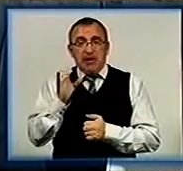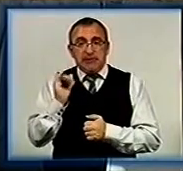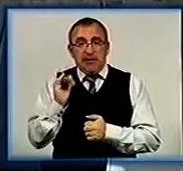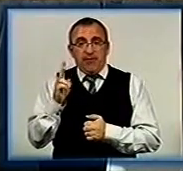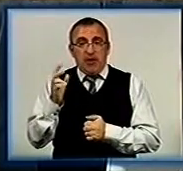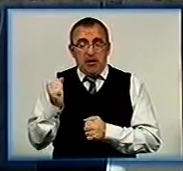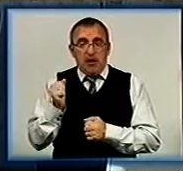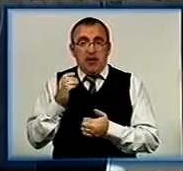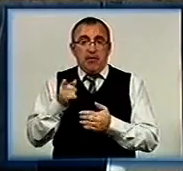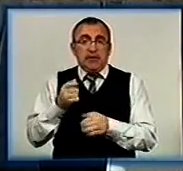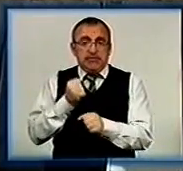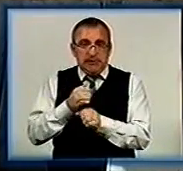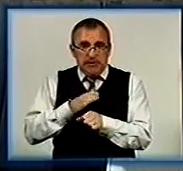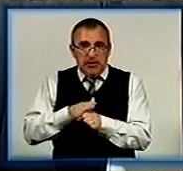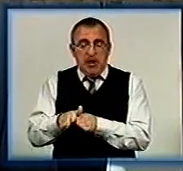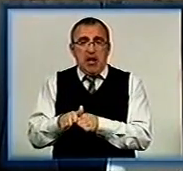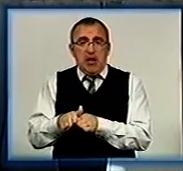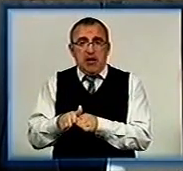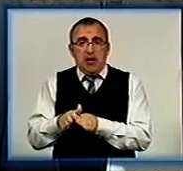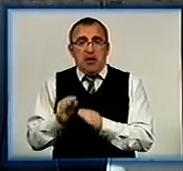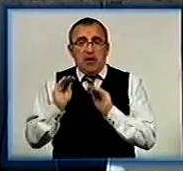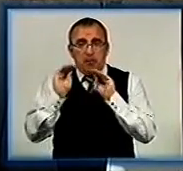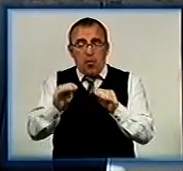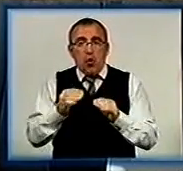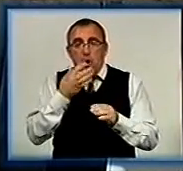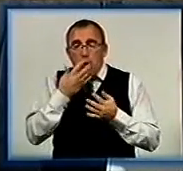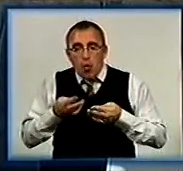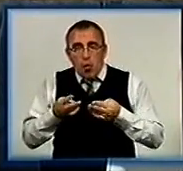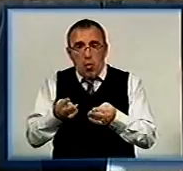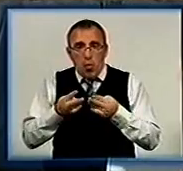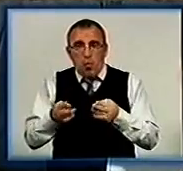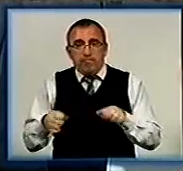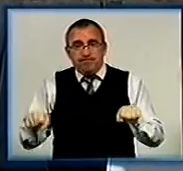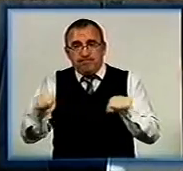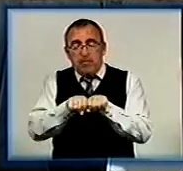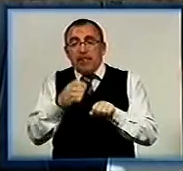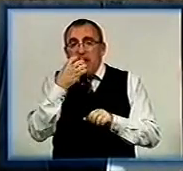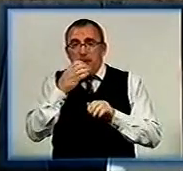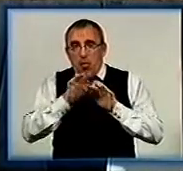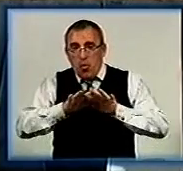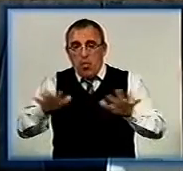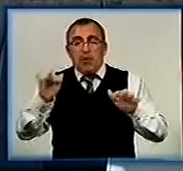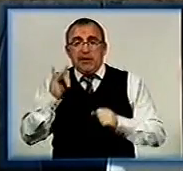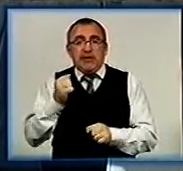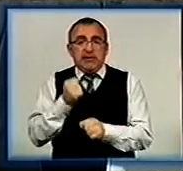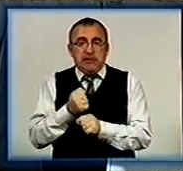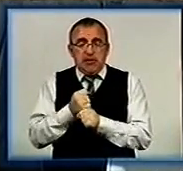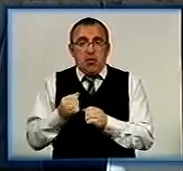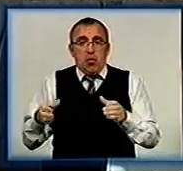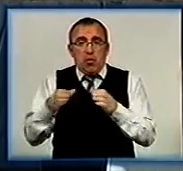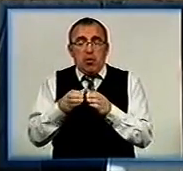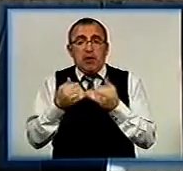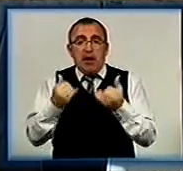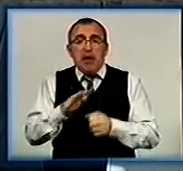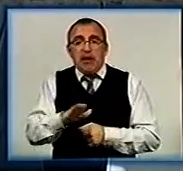Здесь ми поставили котли, підвели тепло в школі і зробили групи для